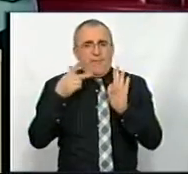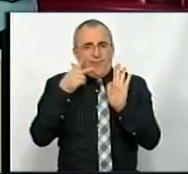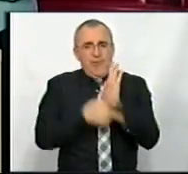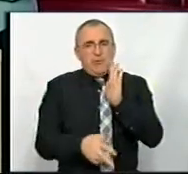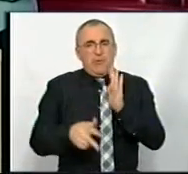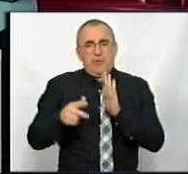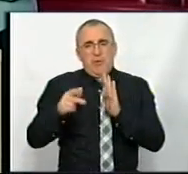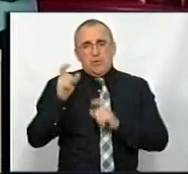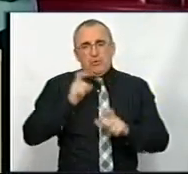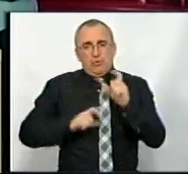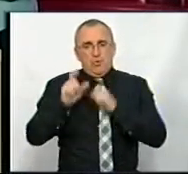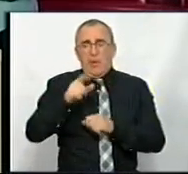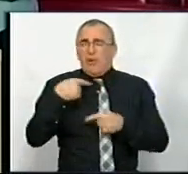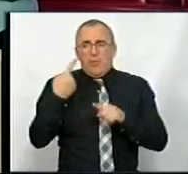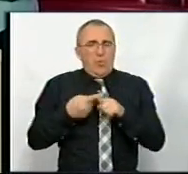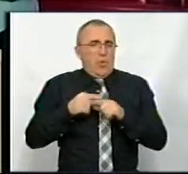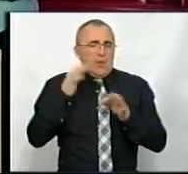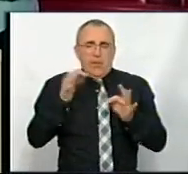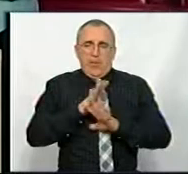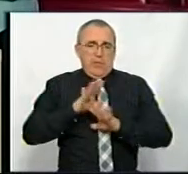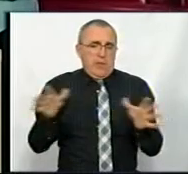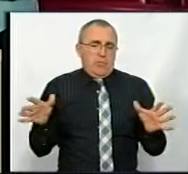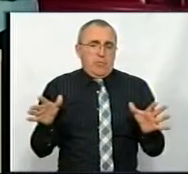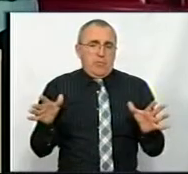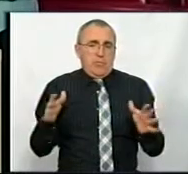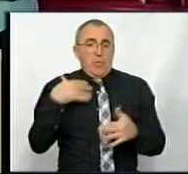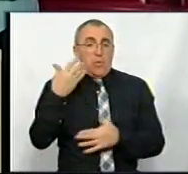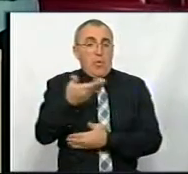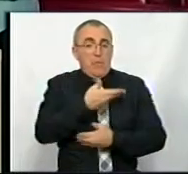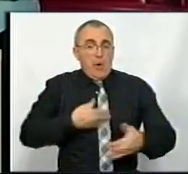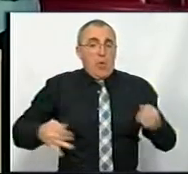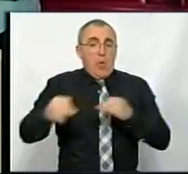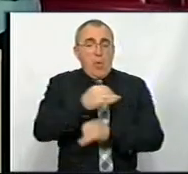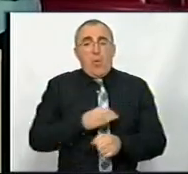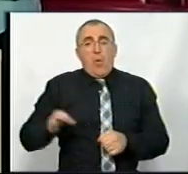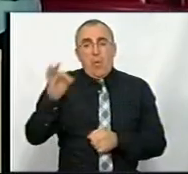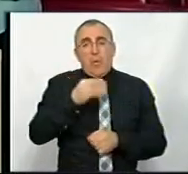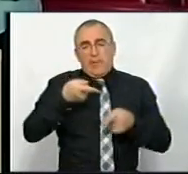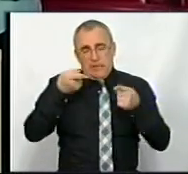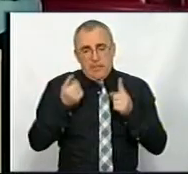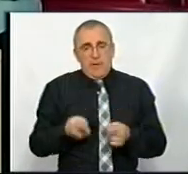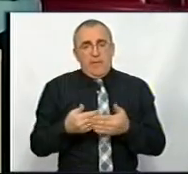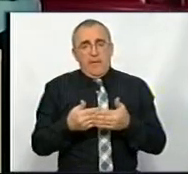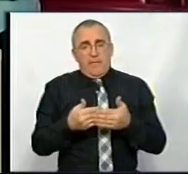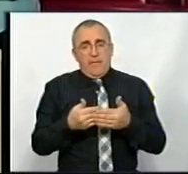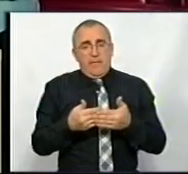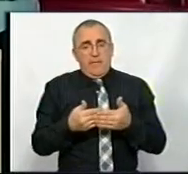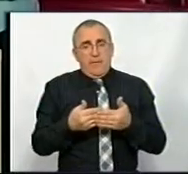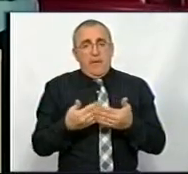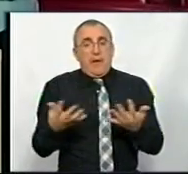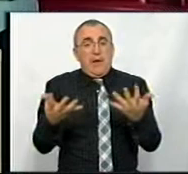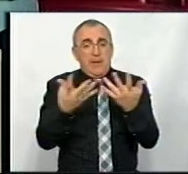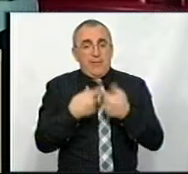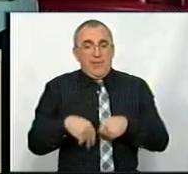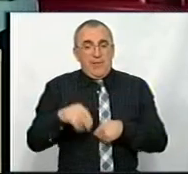студентів. Ну, ніколи не було в університеті такого. Тому, коли ми говоримо про дійсно від кількості